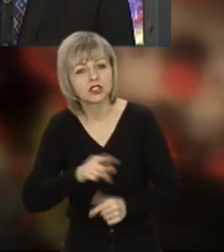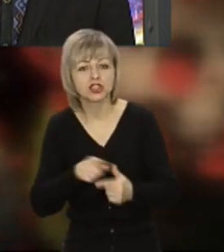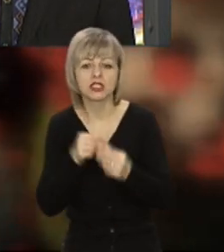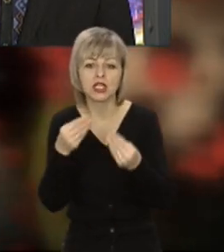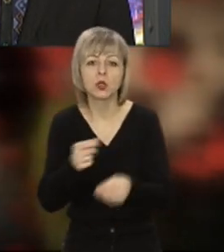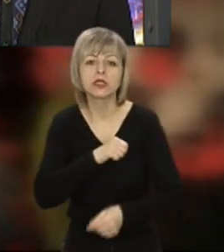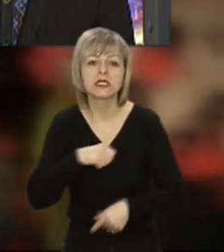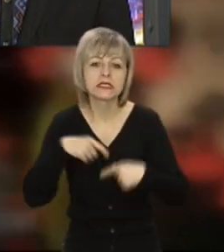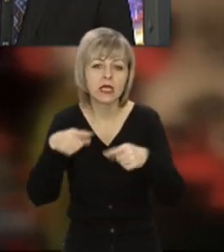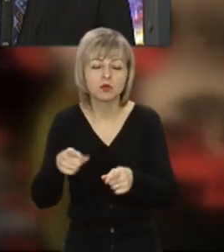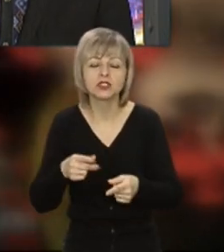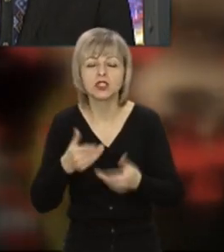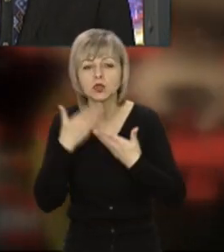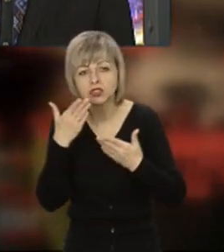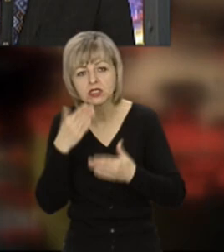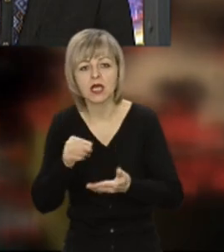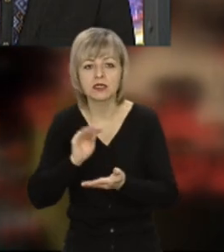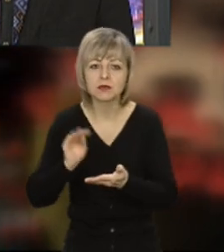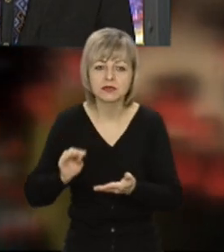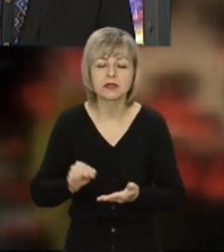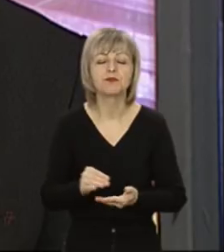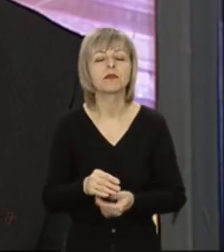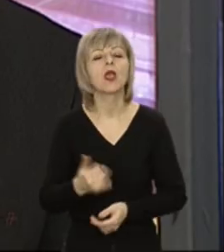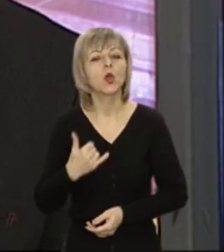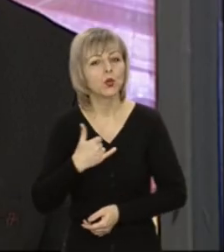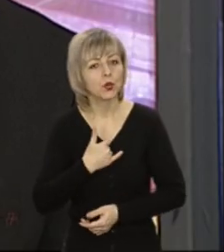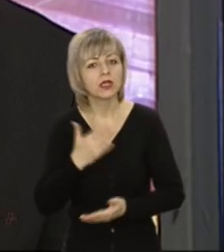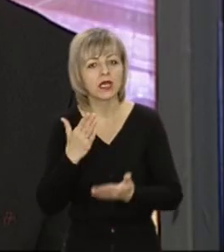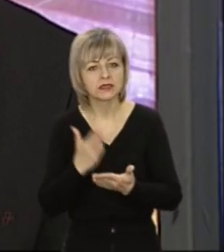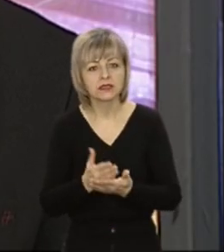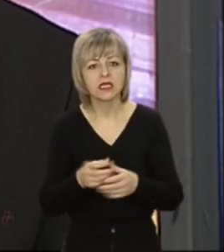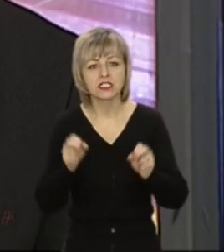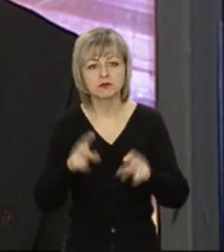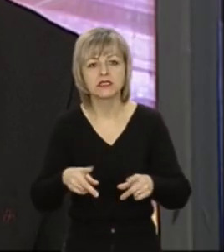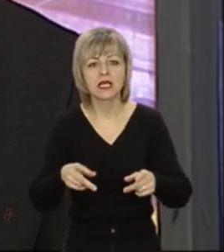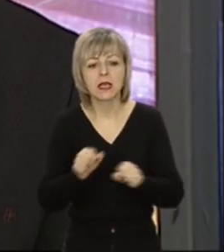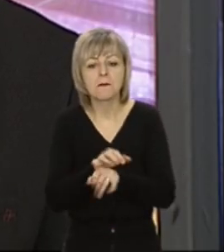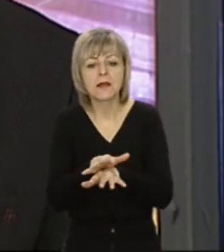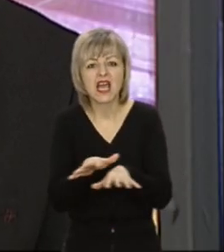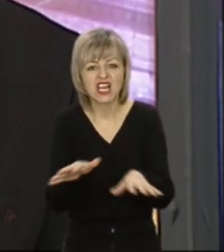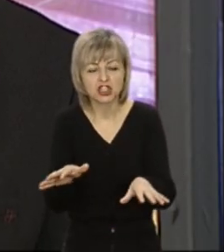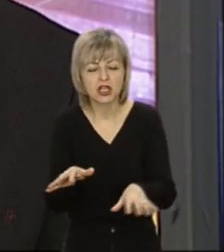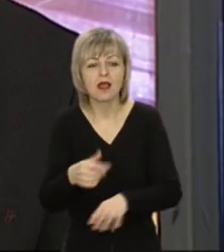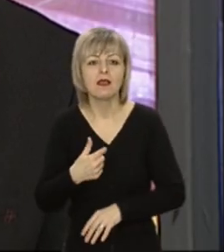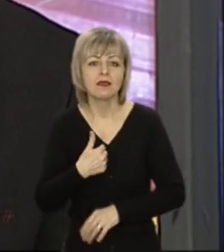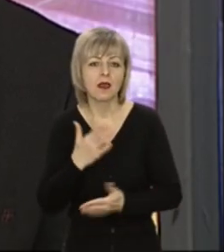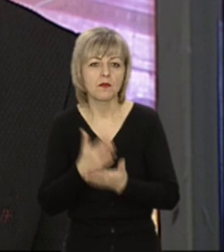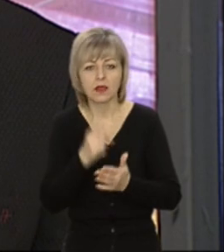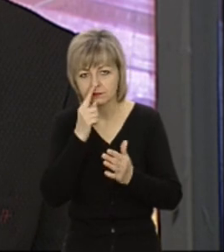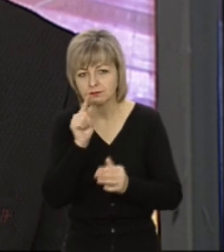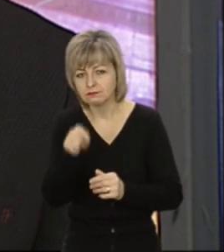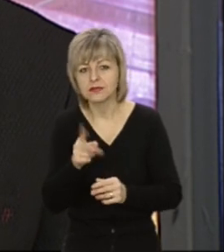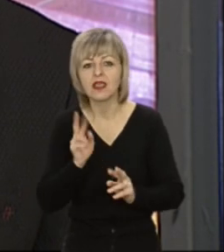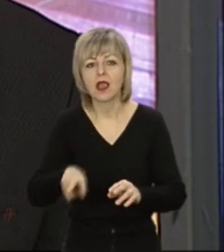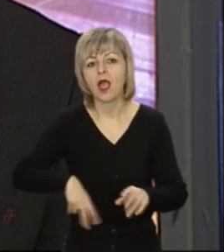самостійно опрацювати задавання? Так, в нас є корпоративна мережа, я казав, я маю доступ